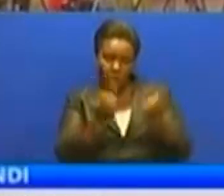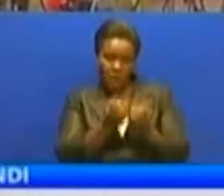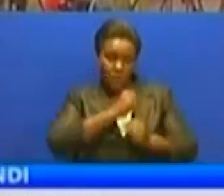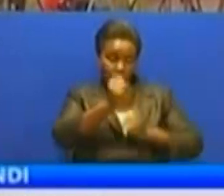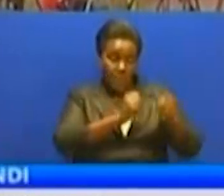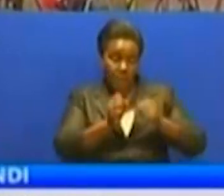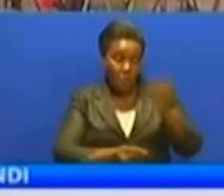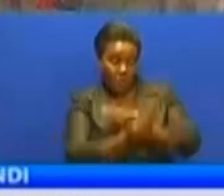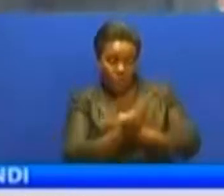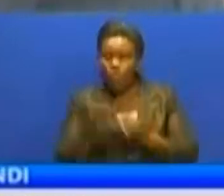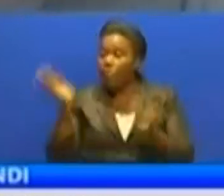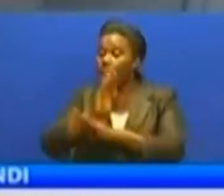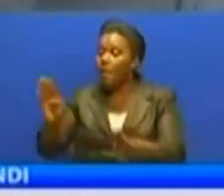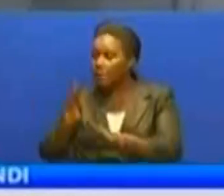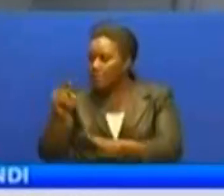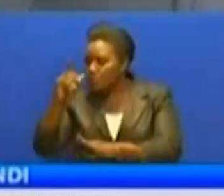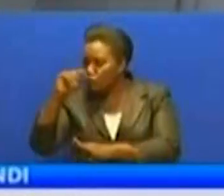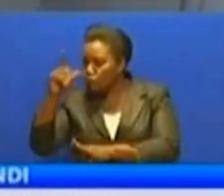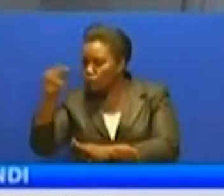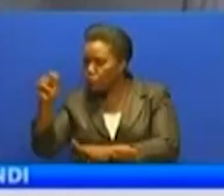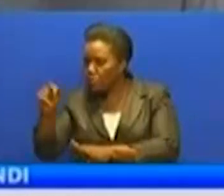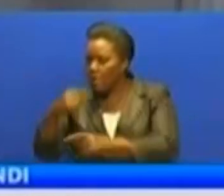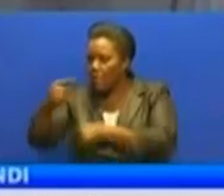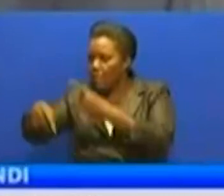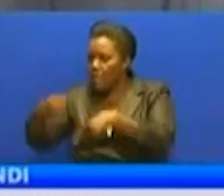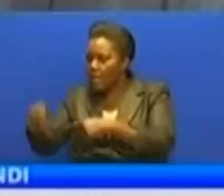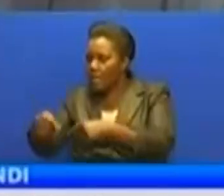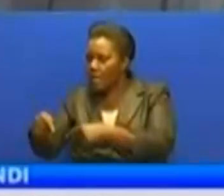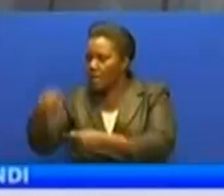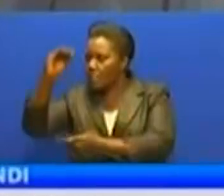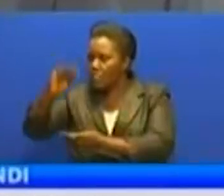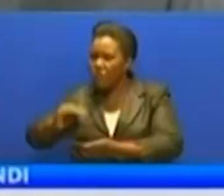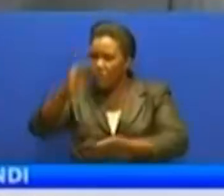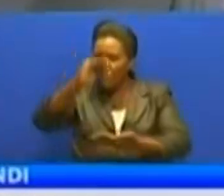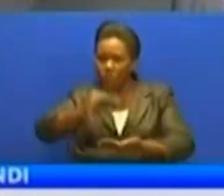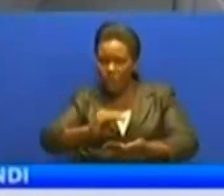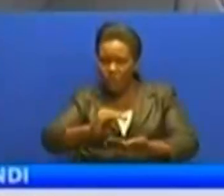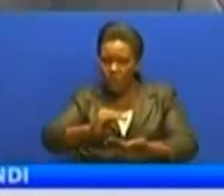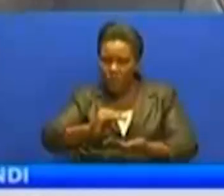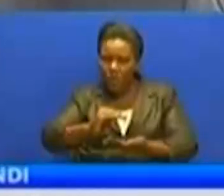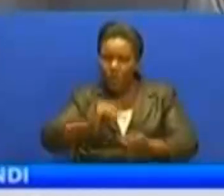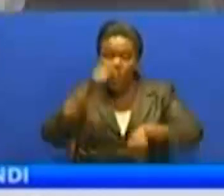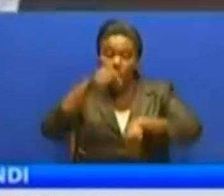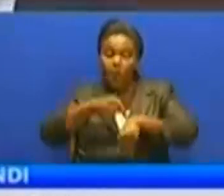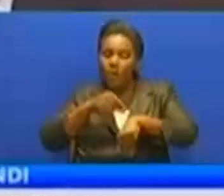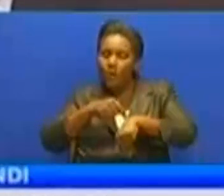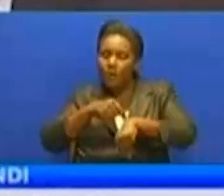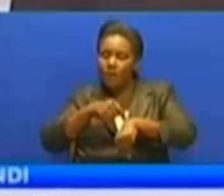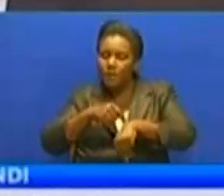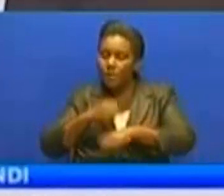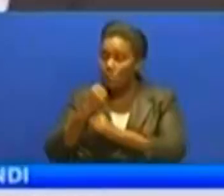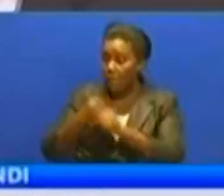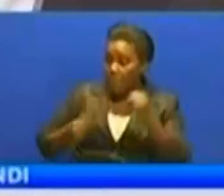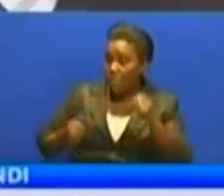Ukamilisha uchunguzu wa miradi ya nyekasoro ilo ubuliwa na mbio za mwenge wa uhuru mwaka F29 na wizi